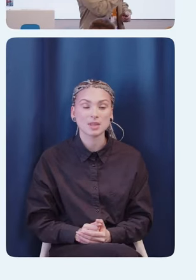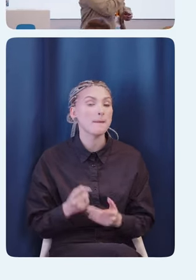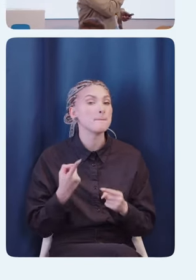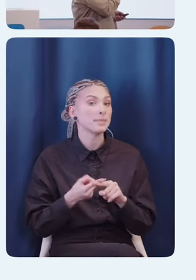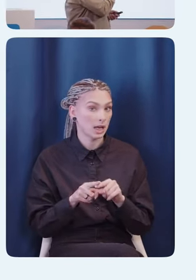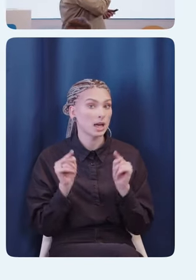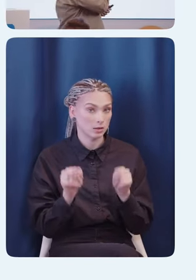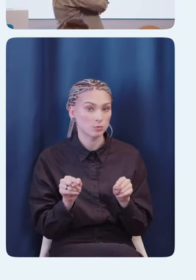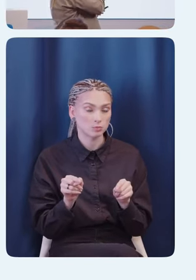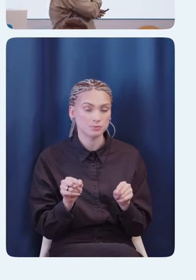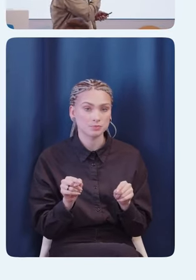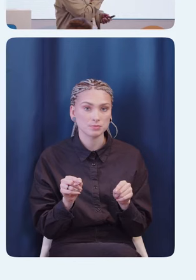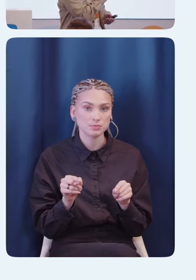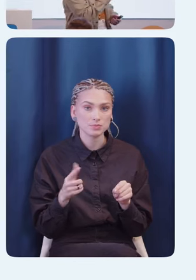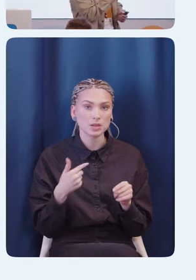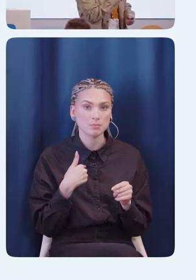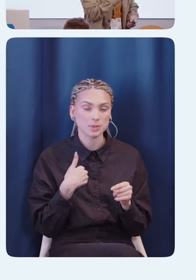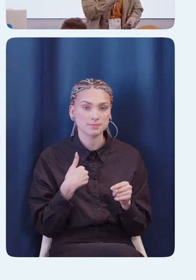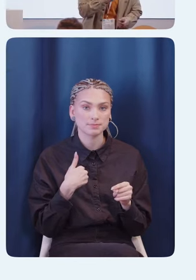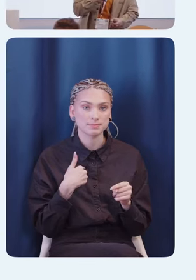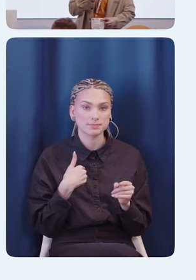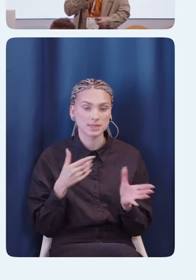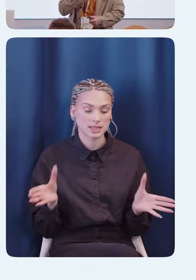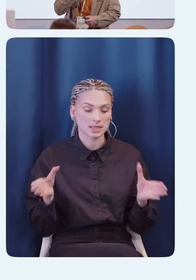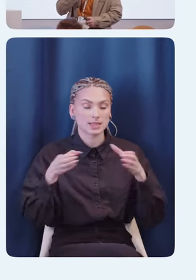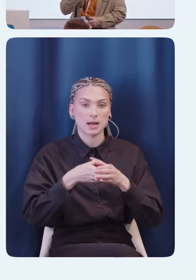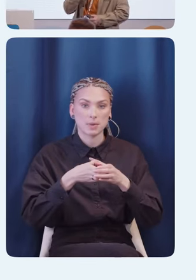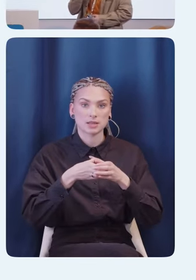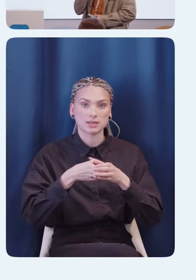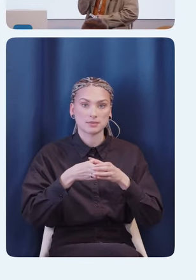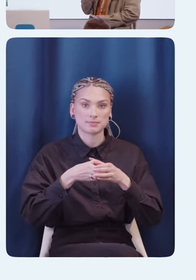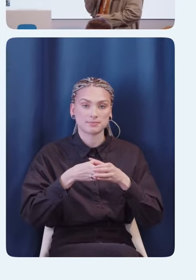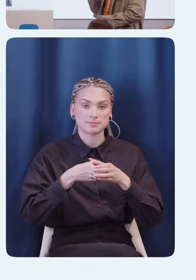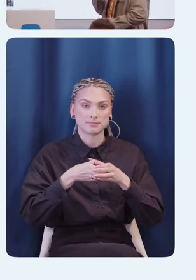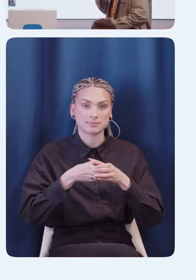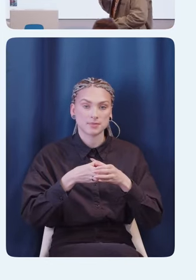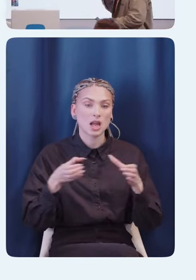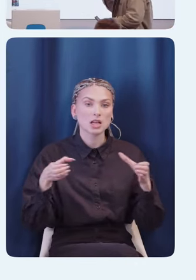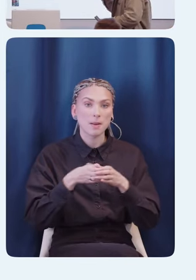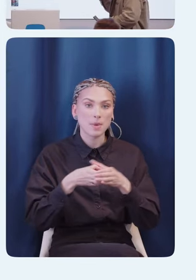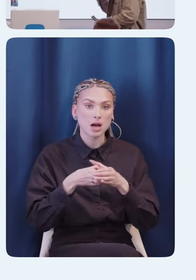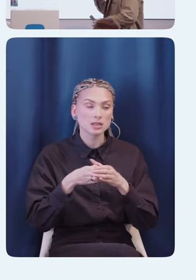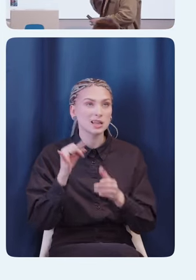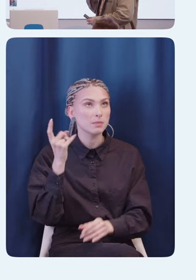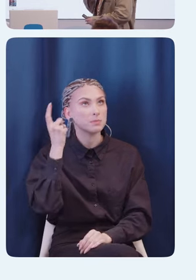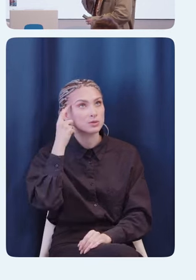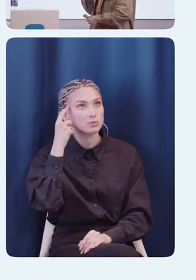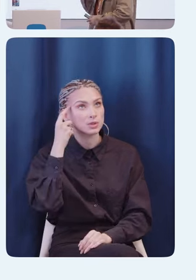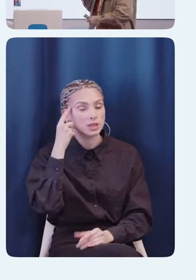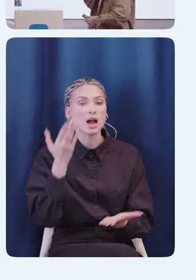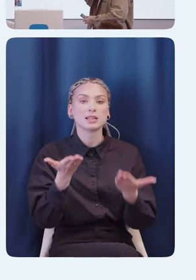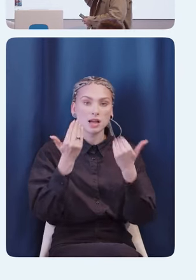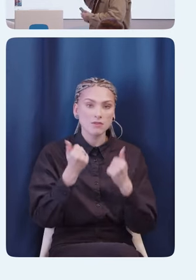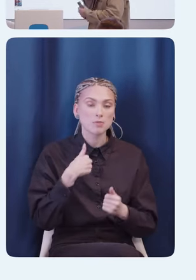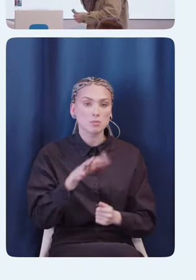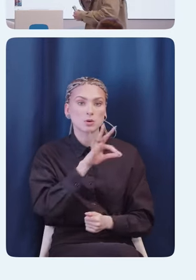Поэтому мы собрались, собрались с командой, собрались с командой контента и подумали, давайте мы будем